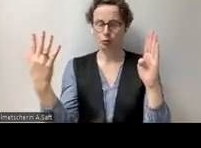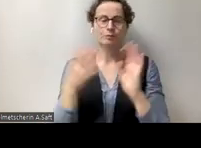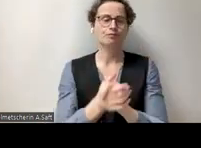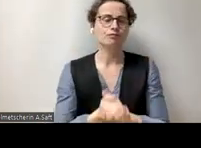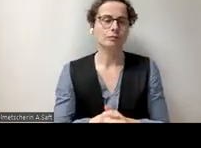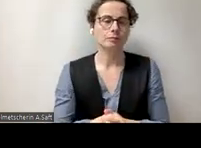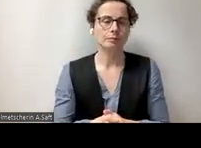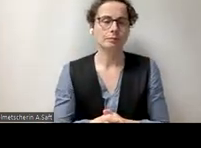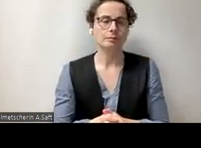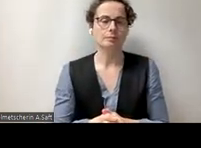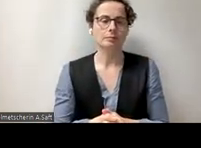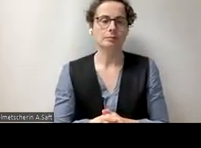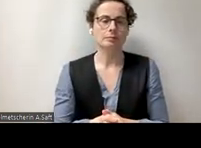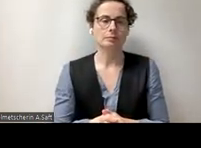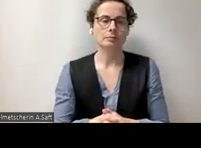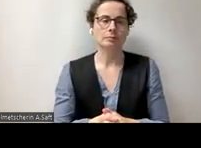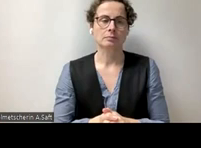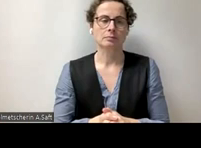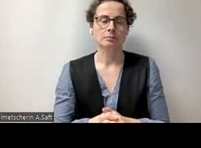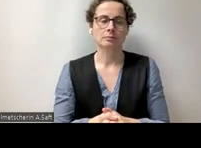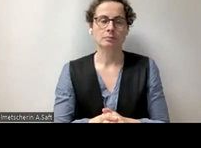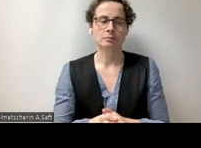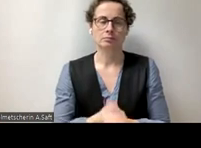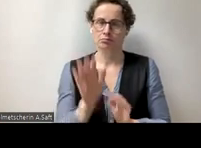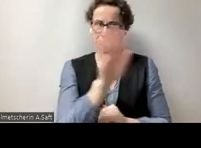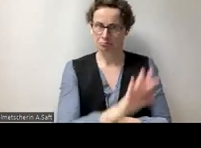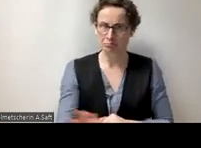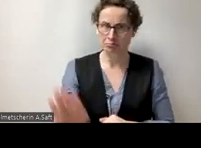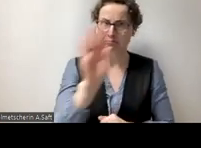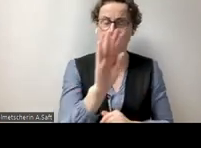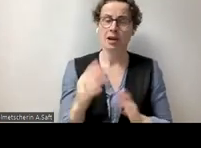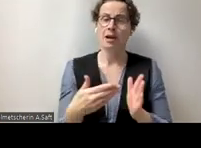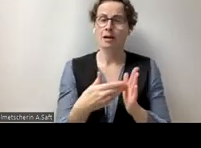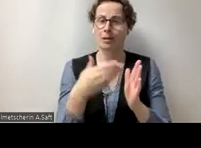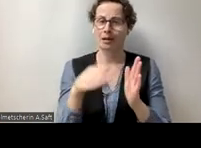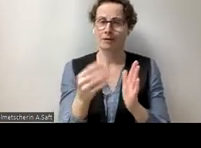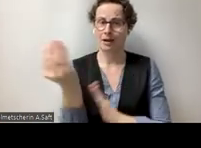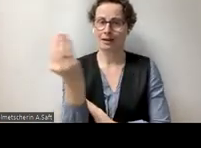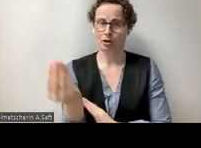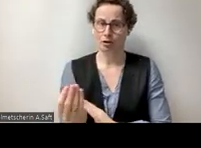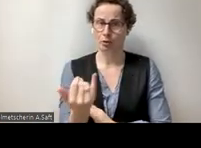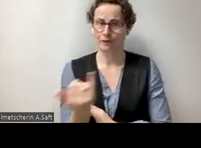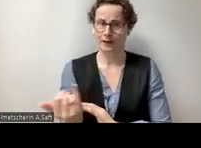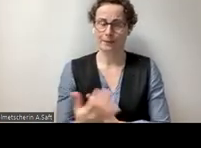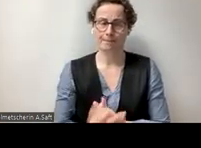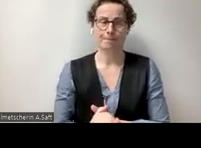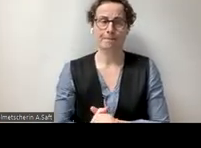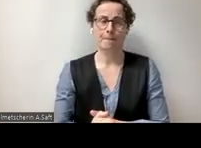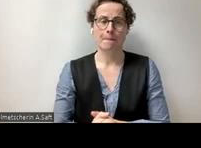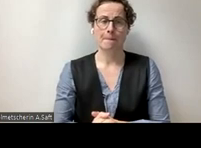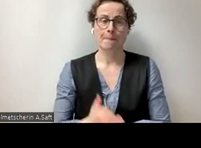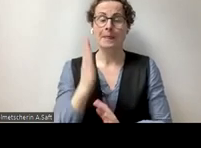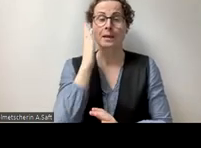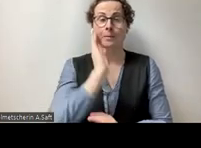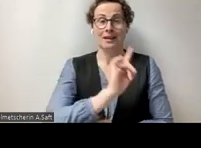Jetzt ist die Frage, wie kann ich so etwas barrierefrei darstellen? Also bitte nicht auf